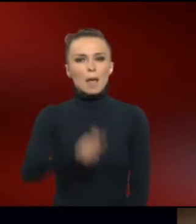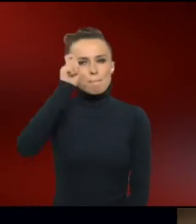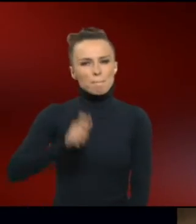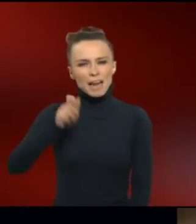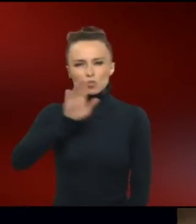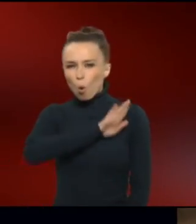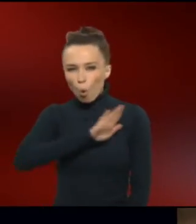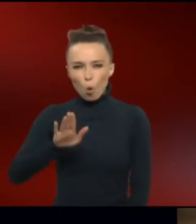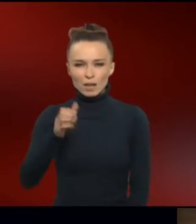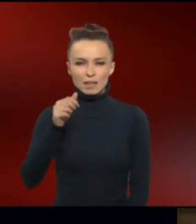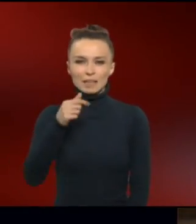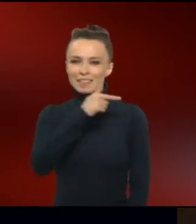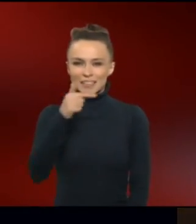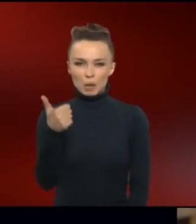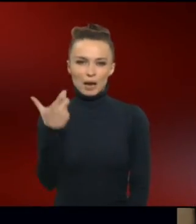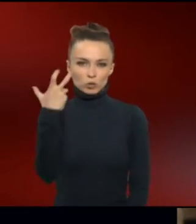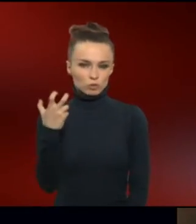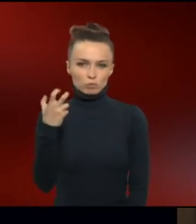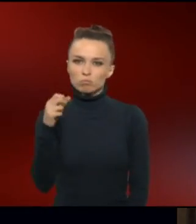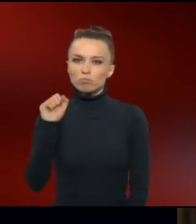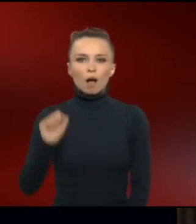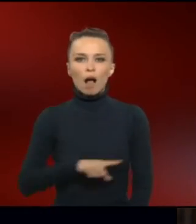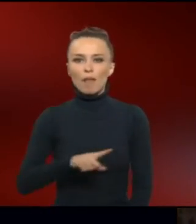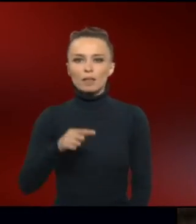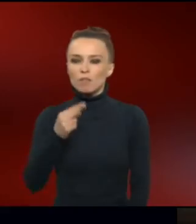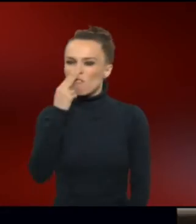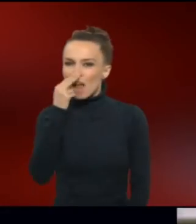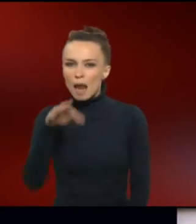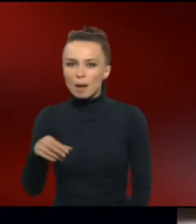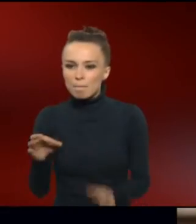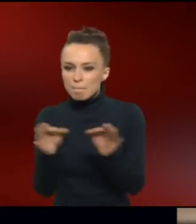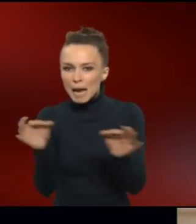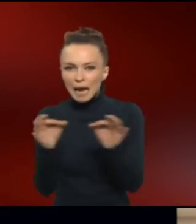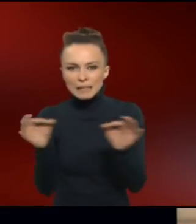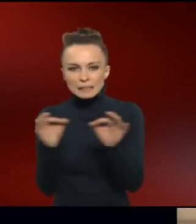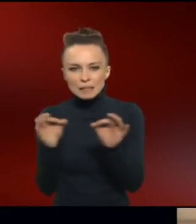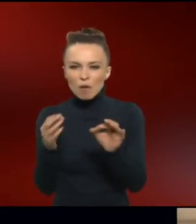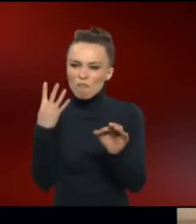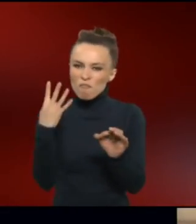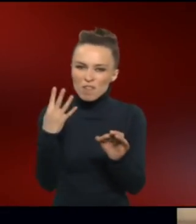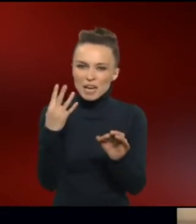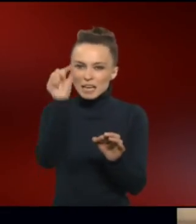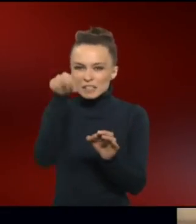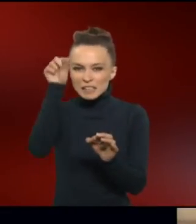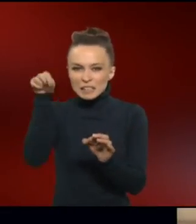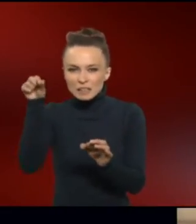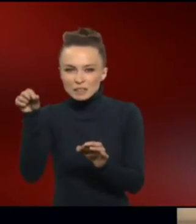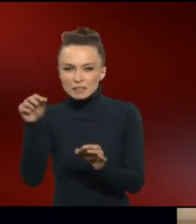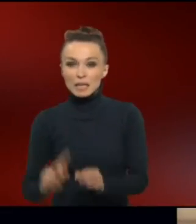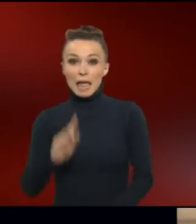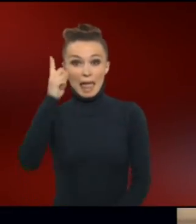ohne Trisomie 21 können wir keine Fehler messen, etwa bis zu einem Umfang von vier Elementen. Die ersten